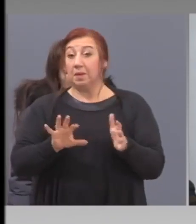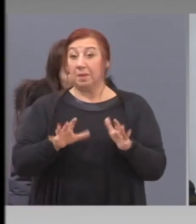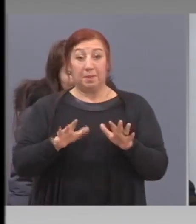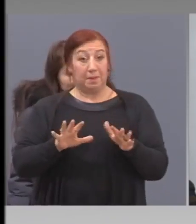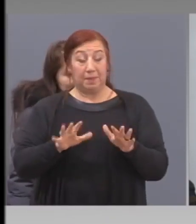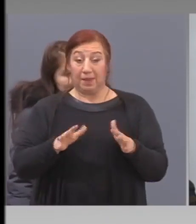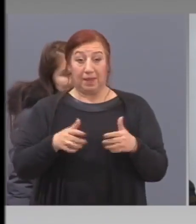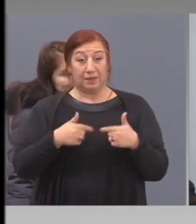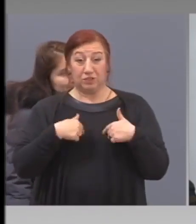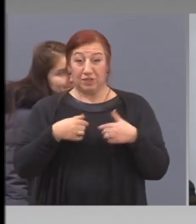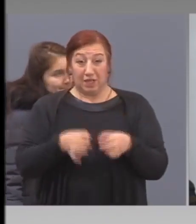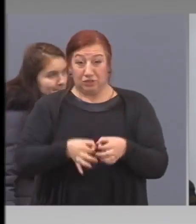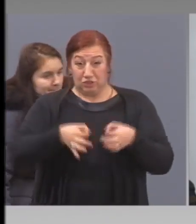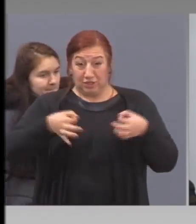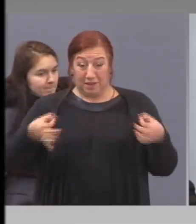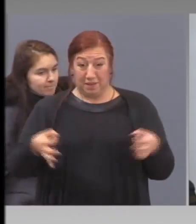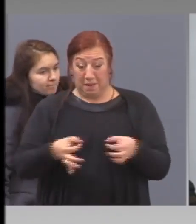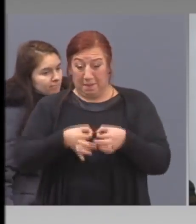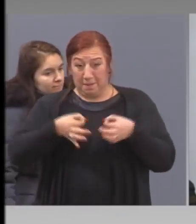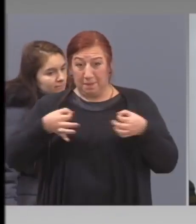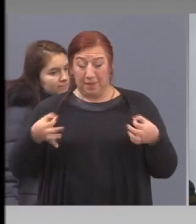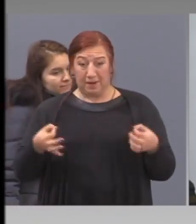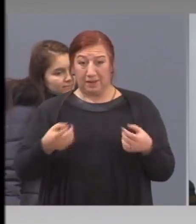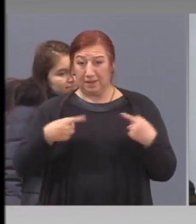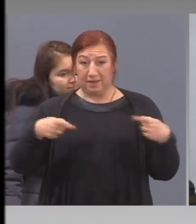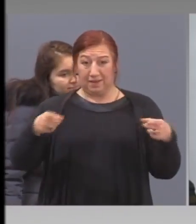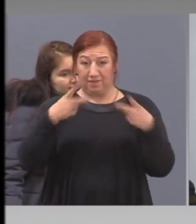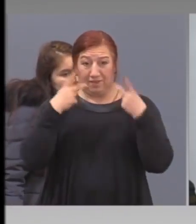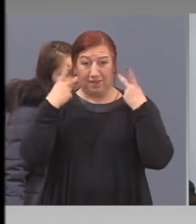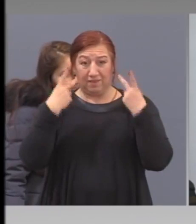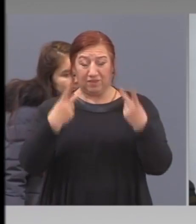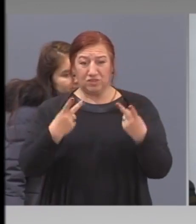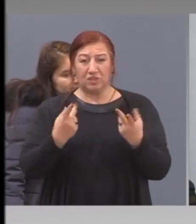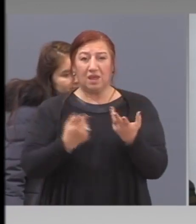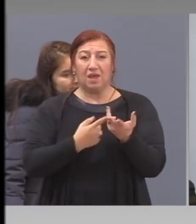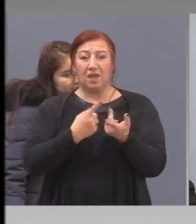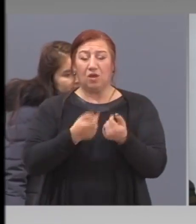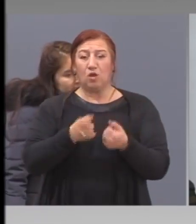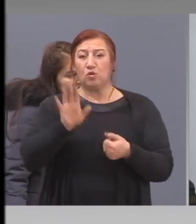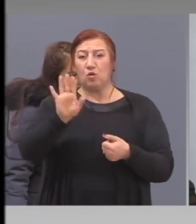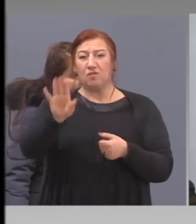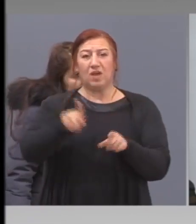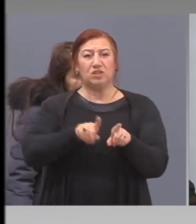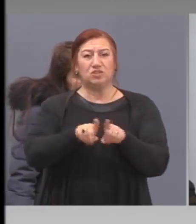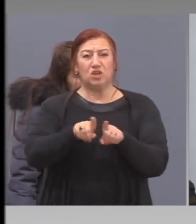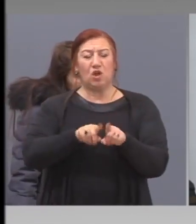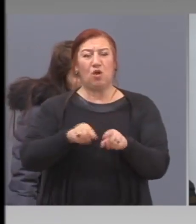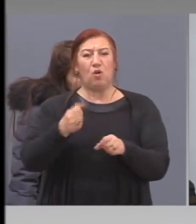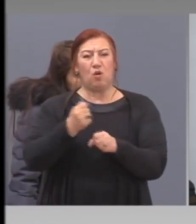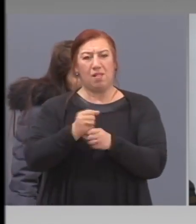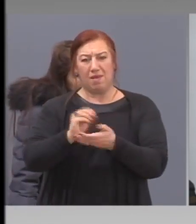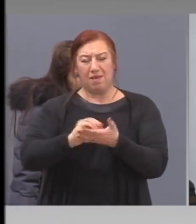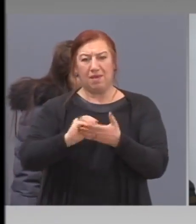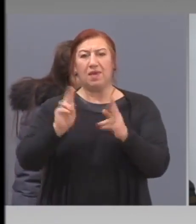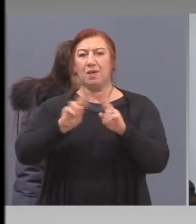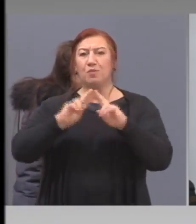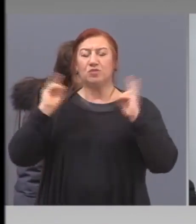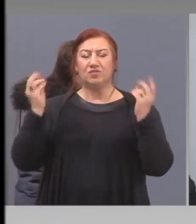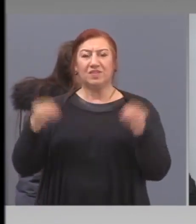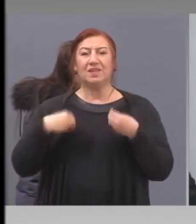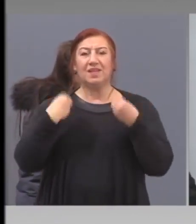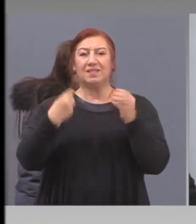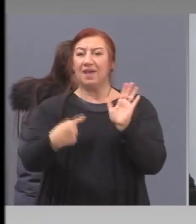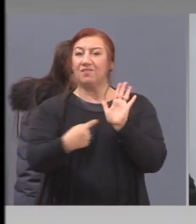мерки от февруани месец. И виждате колко ваши колеги в Европа, в света ни дават за пример, че най